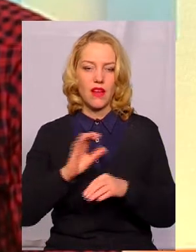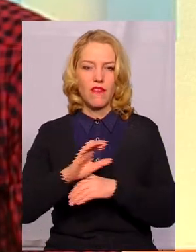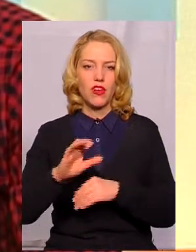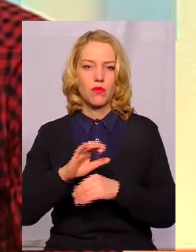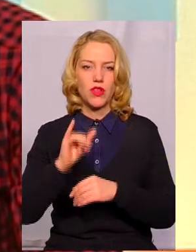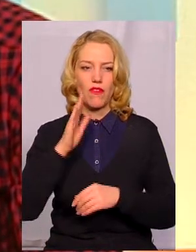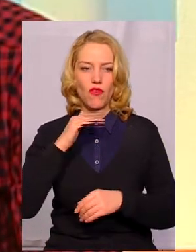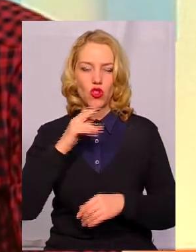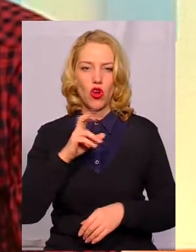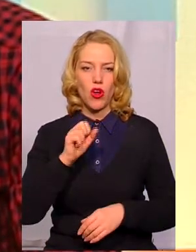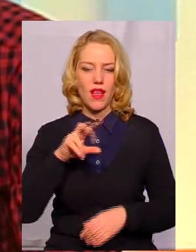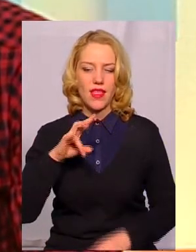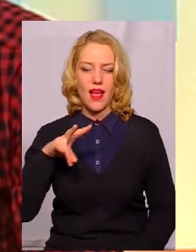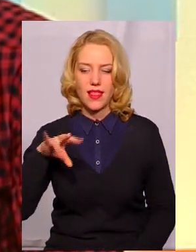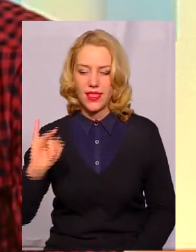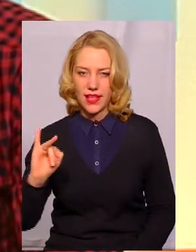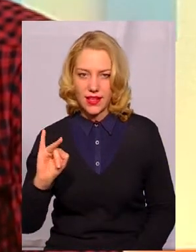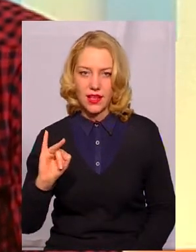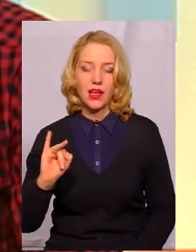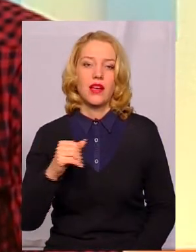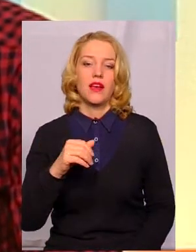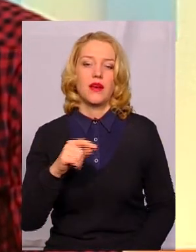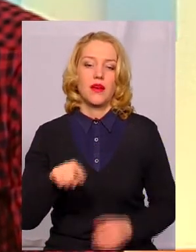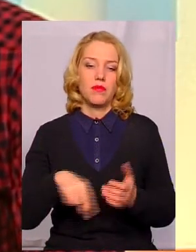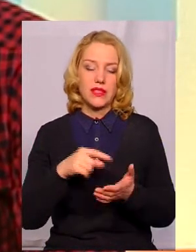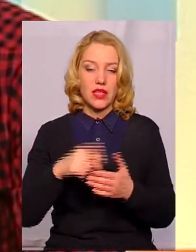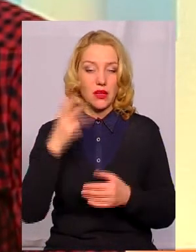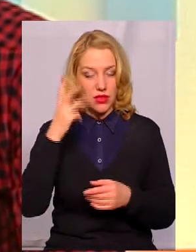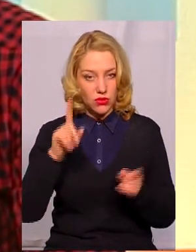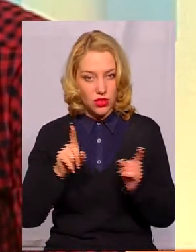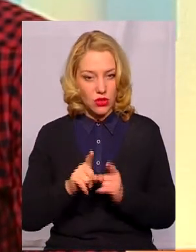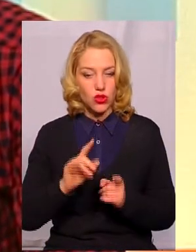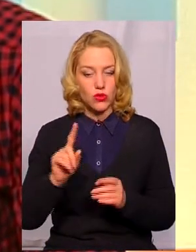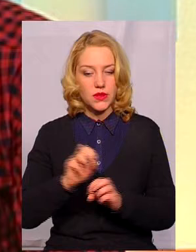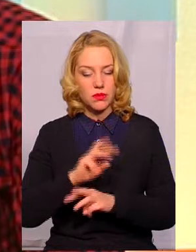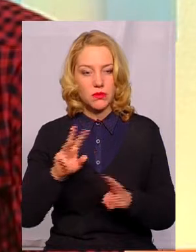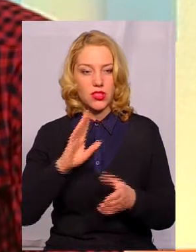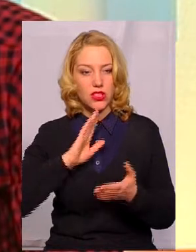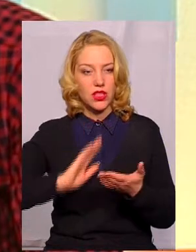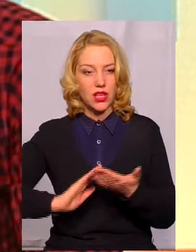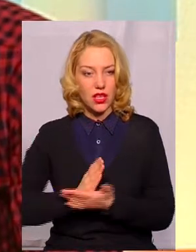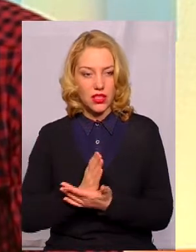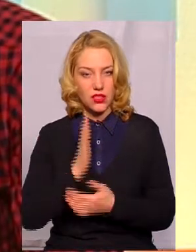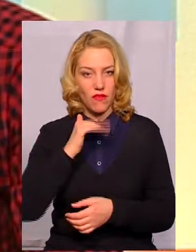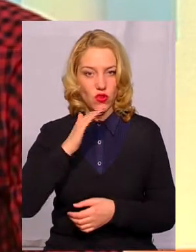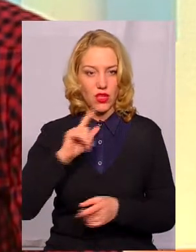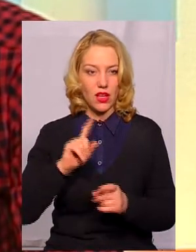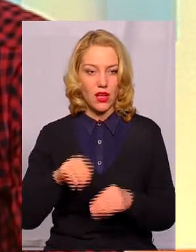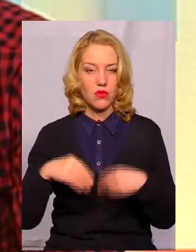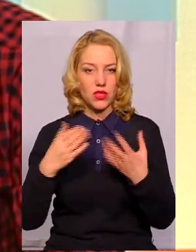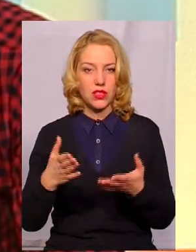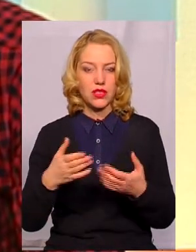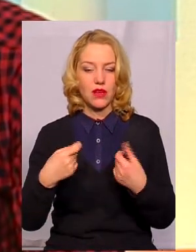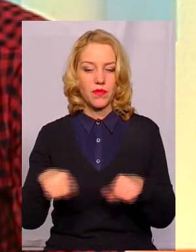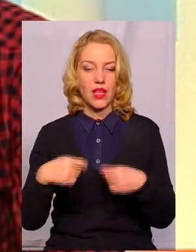І водоканали, в тому числі, Хмельницький, для того, щоб забезпечувати якість води, яка подається